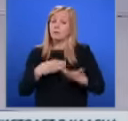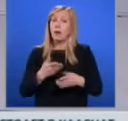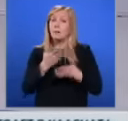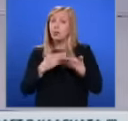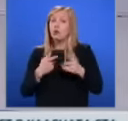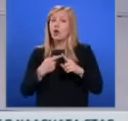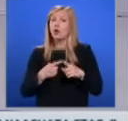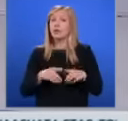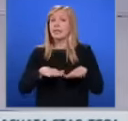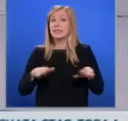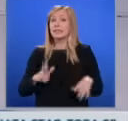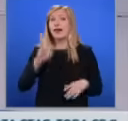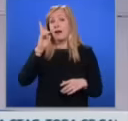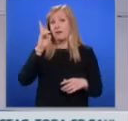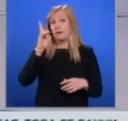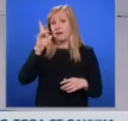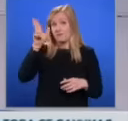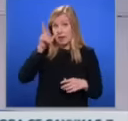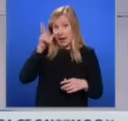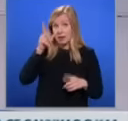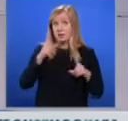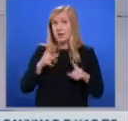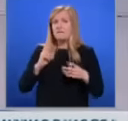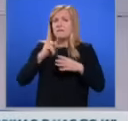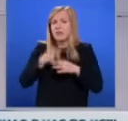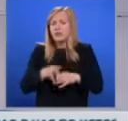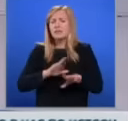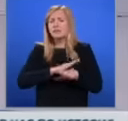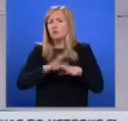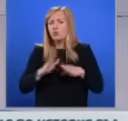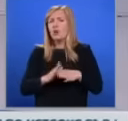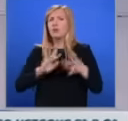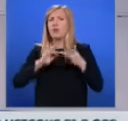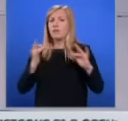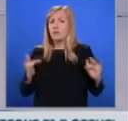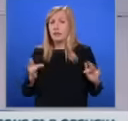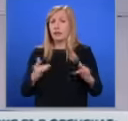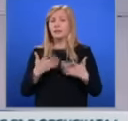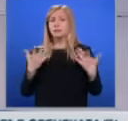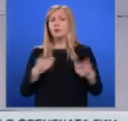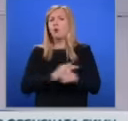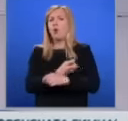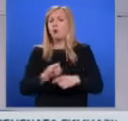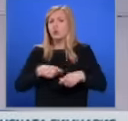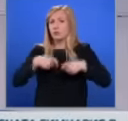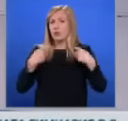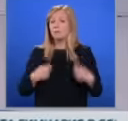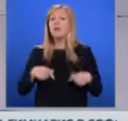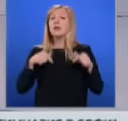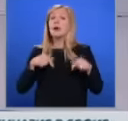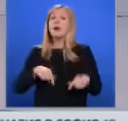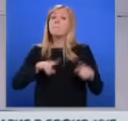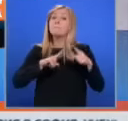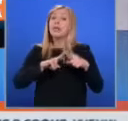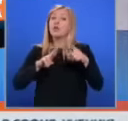например, влизат в социалните мрежи поне пет пъти на ден. 25 на 100 са в интернет, 5 и повече часа дневно. Петко Петков